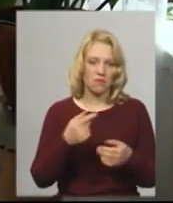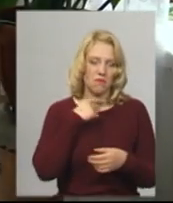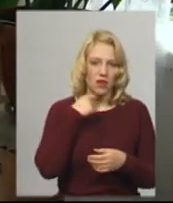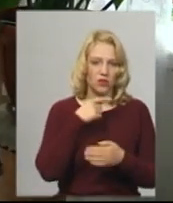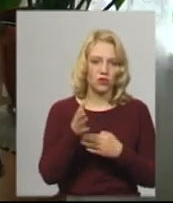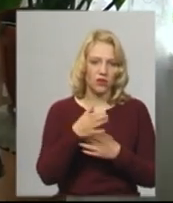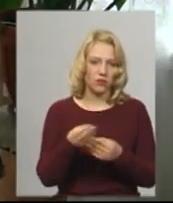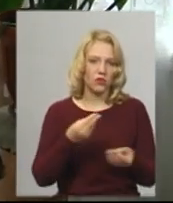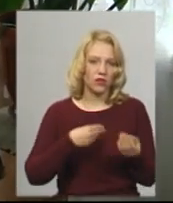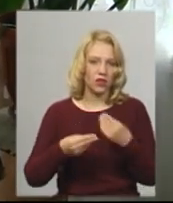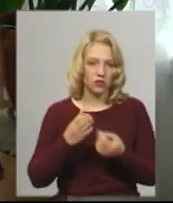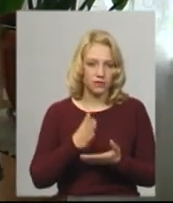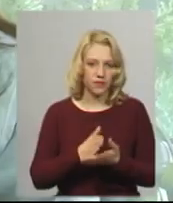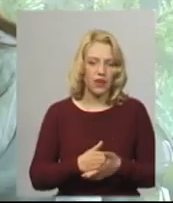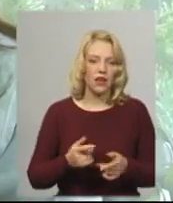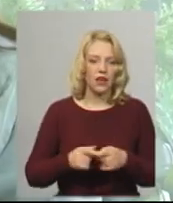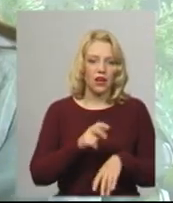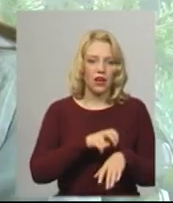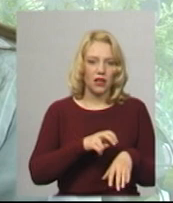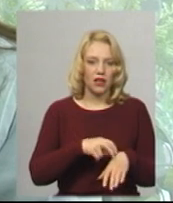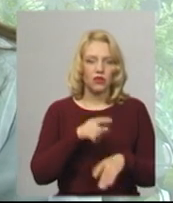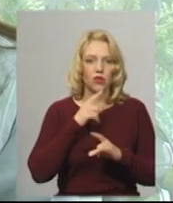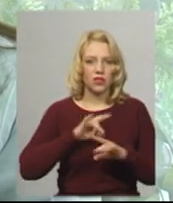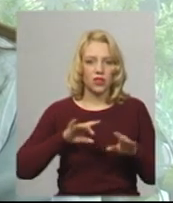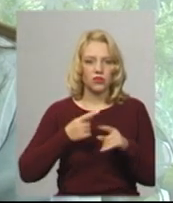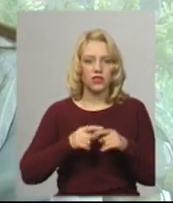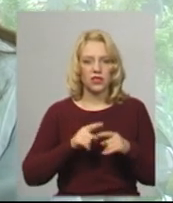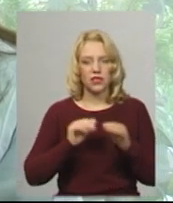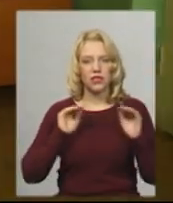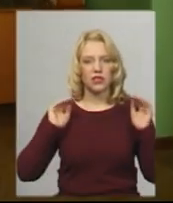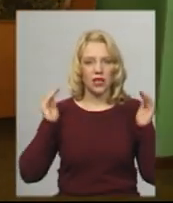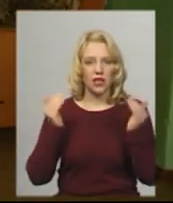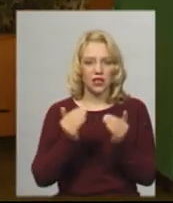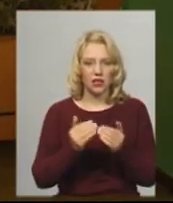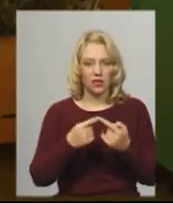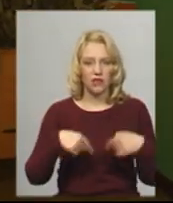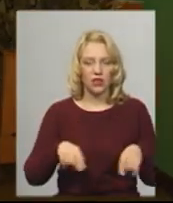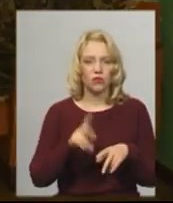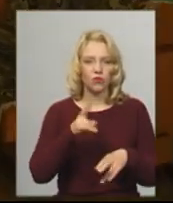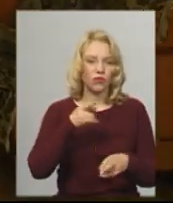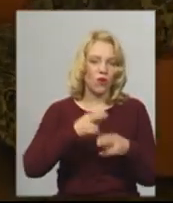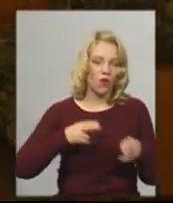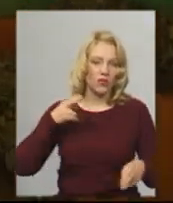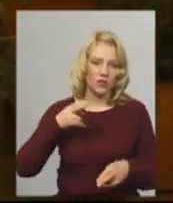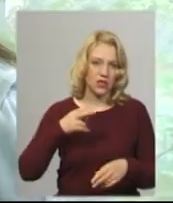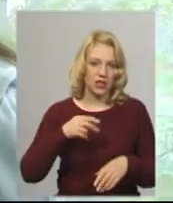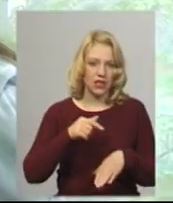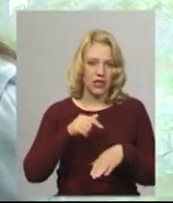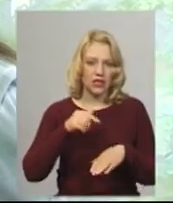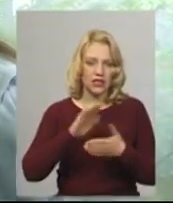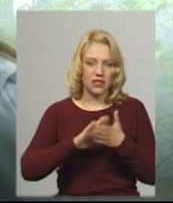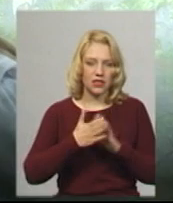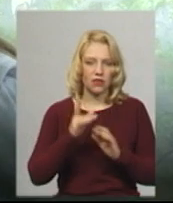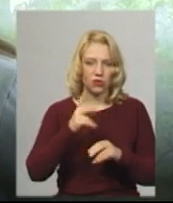-психіатр другого жіночого відділення Ольга Волошна каже, це закрите відділення. Сюди приступають жінки в гострих станах з гострими психозами. У нас